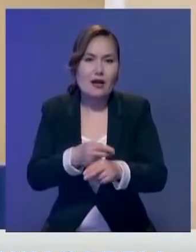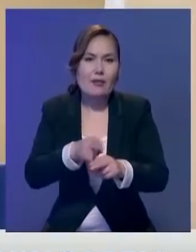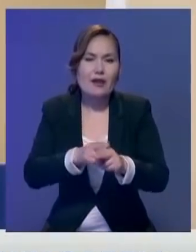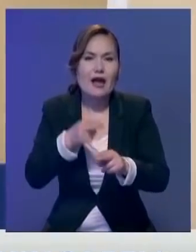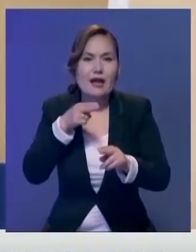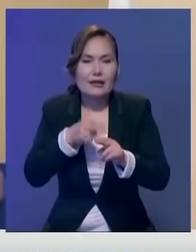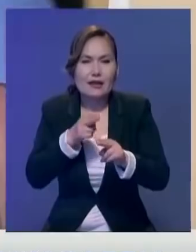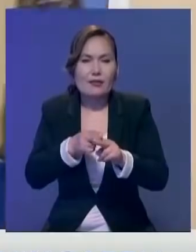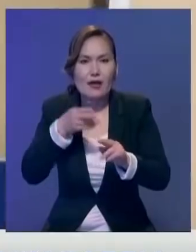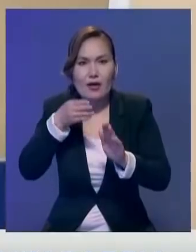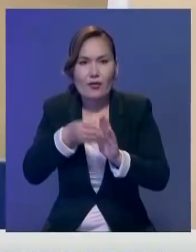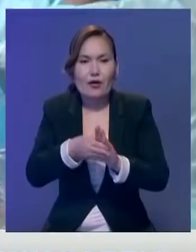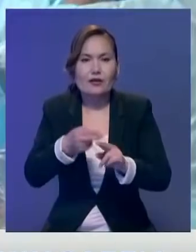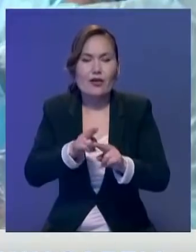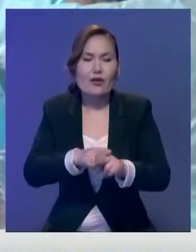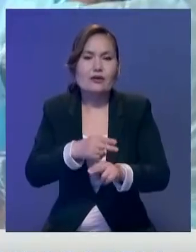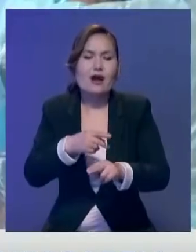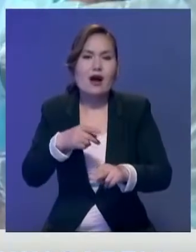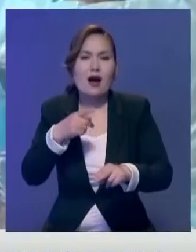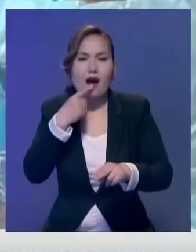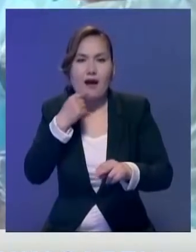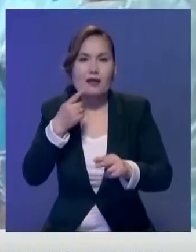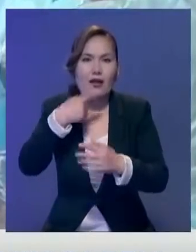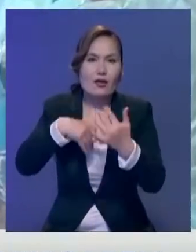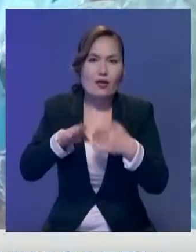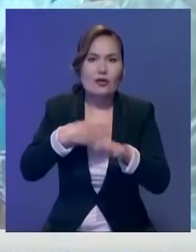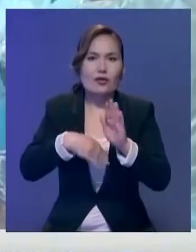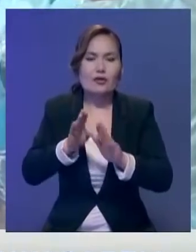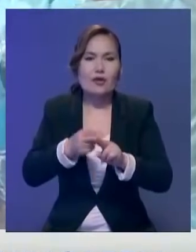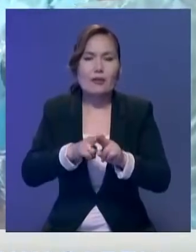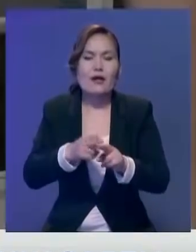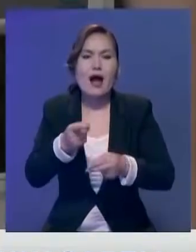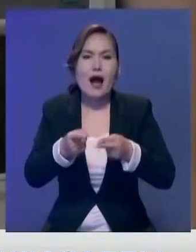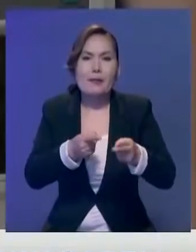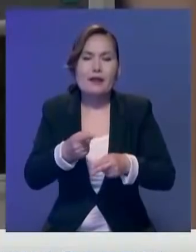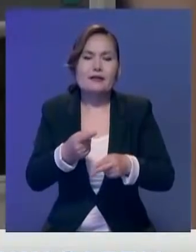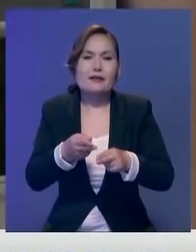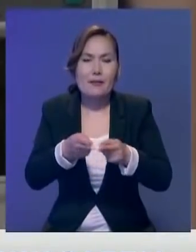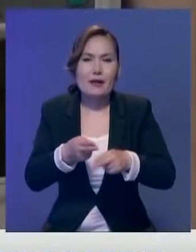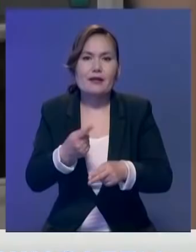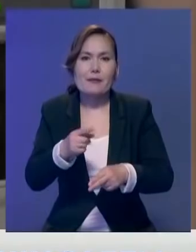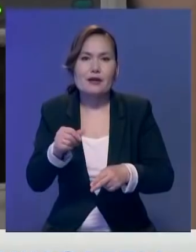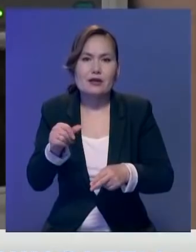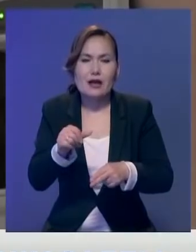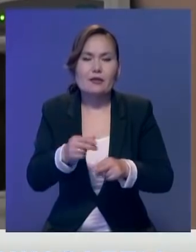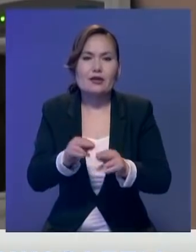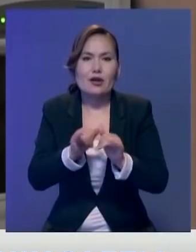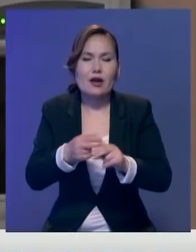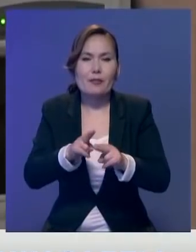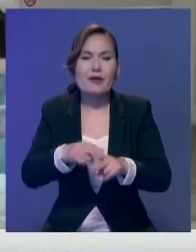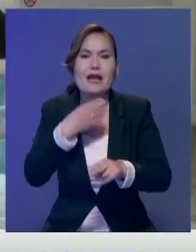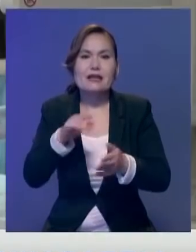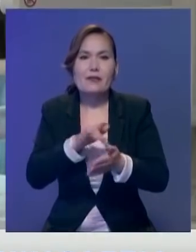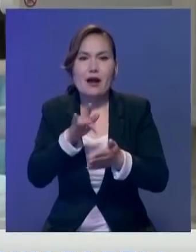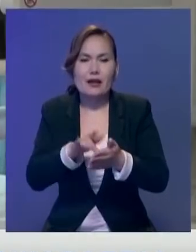орнату арқылы қан қысымы қалтына келтірледі. Операция бір жарым сағатқа созылды. Күрделі операцияна қалатылар семейден арнай